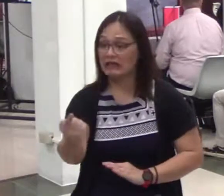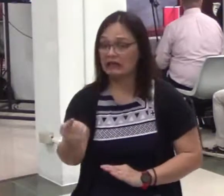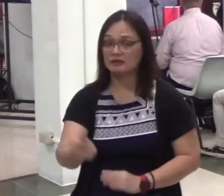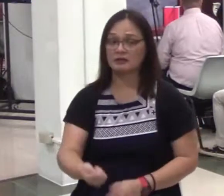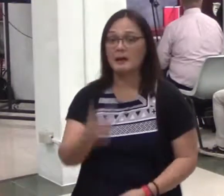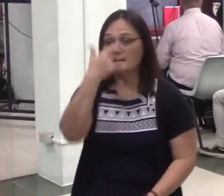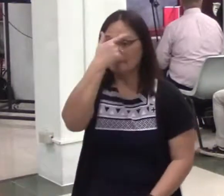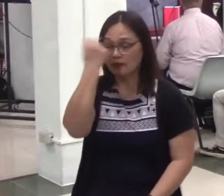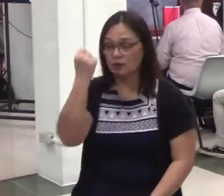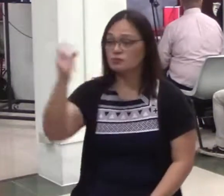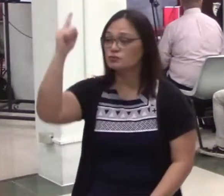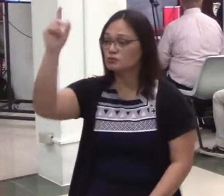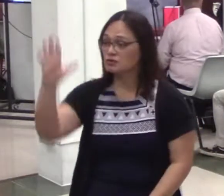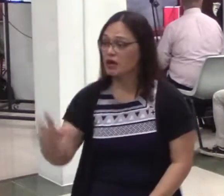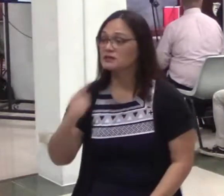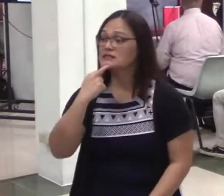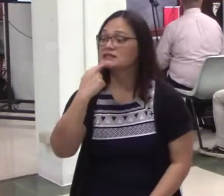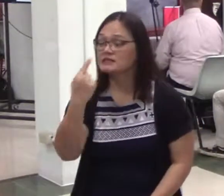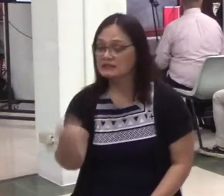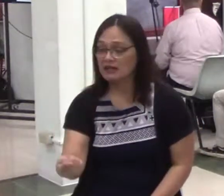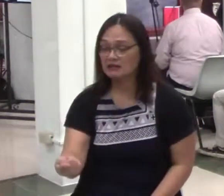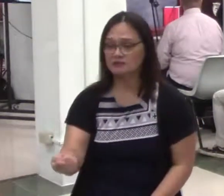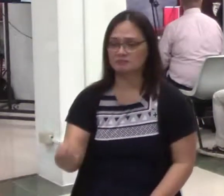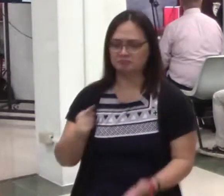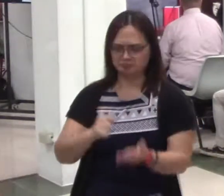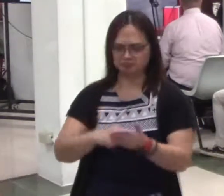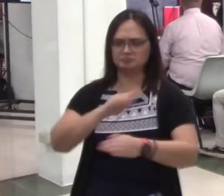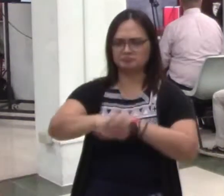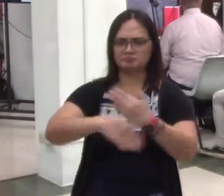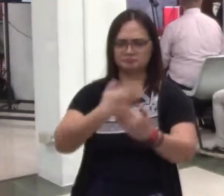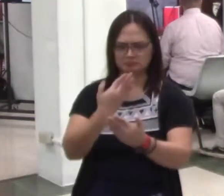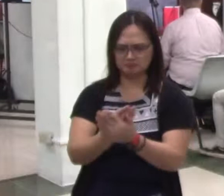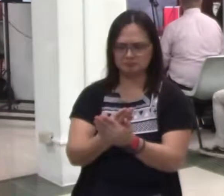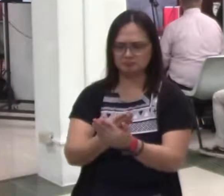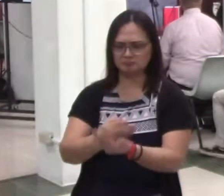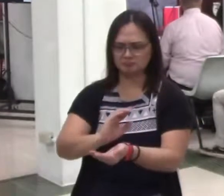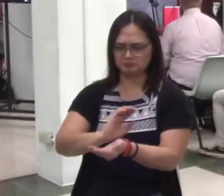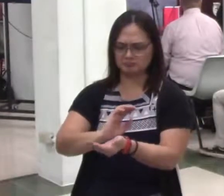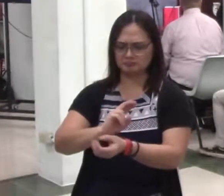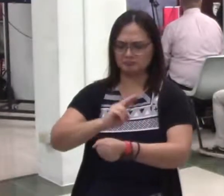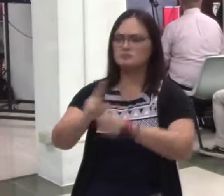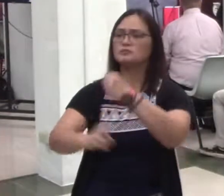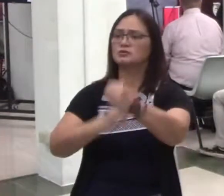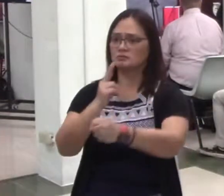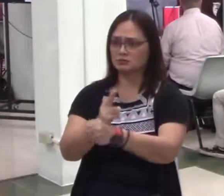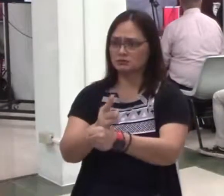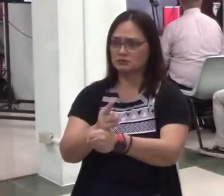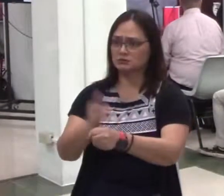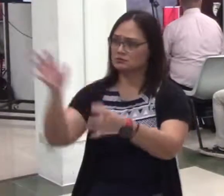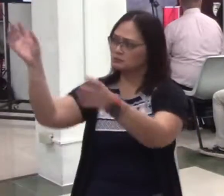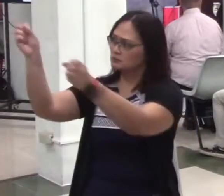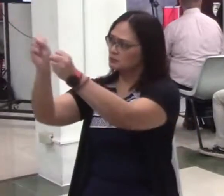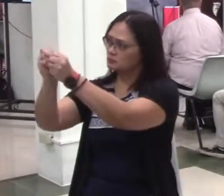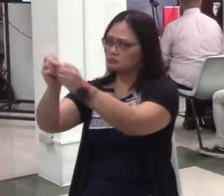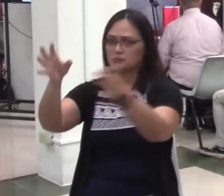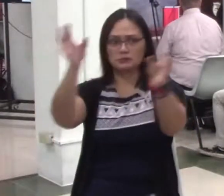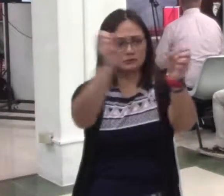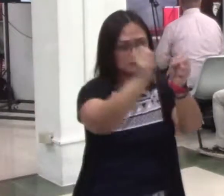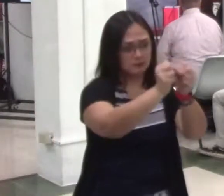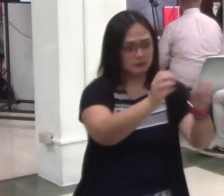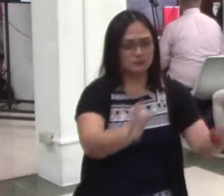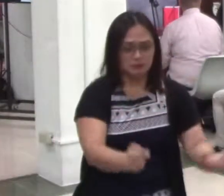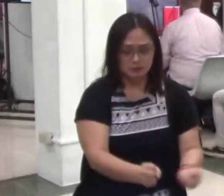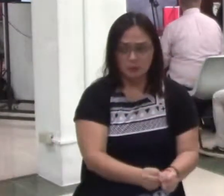freely give us all things. So mga kapatid, tip ba binigay ng Panginoon? Ha?